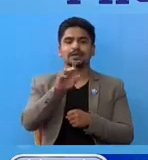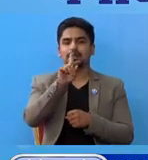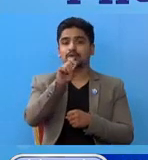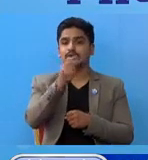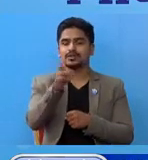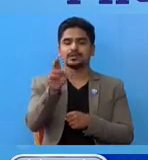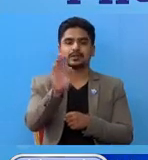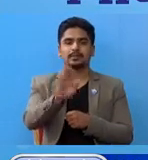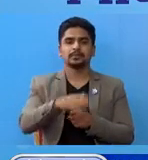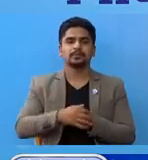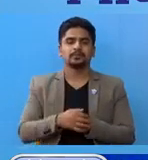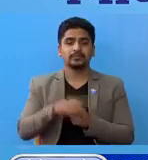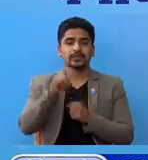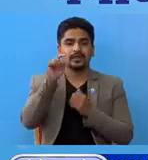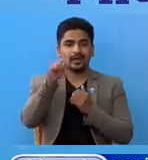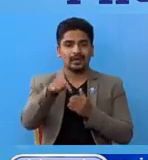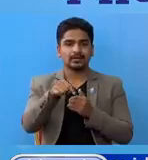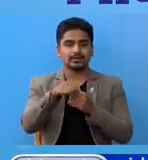जना उन्हों छा।